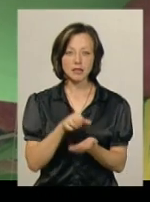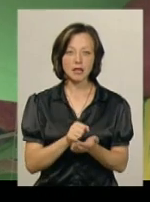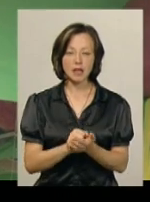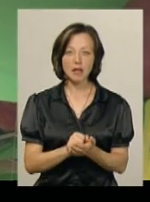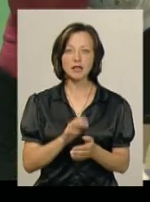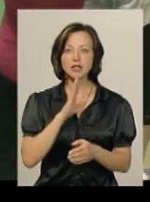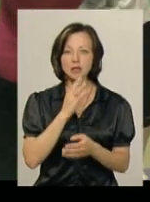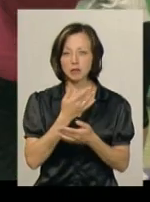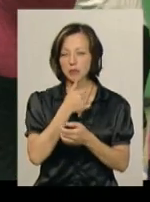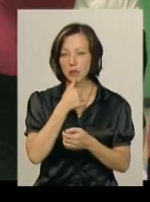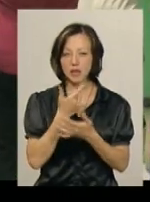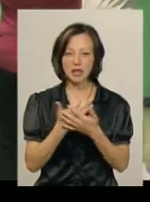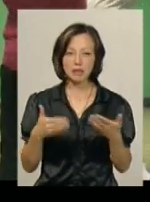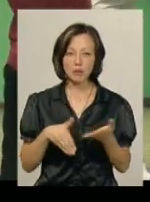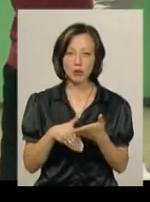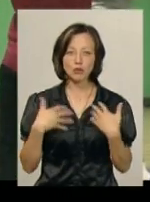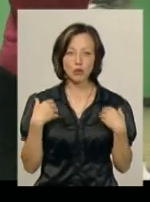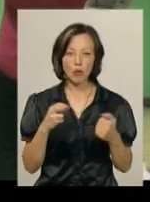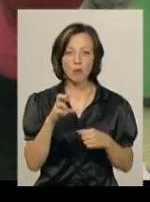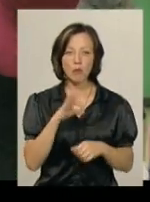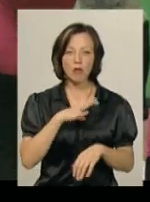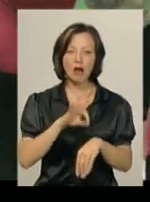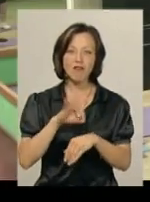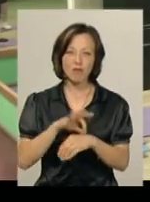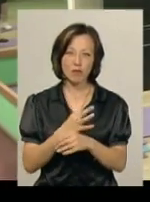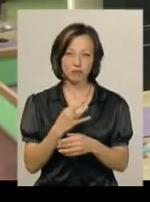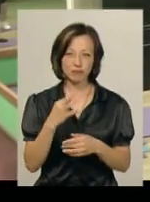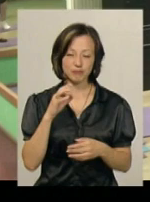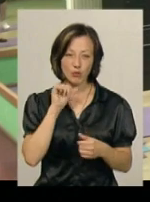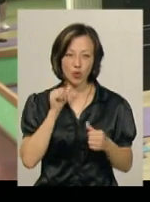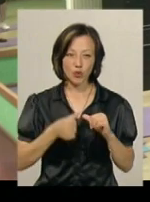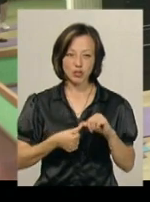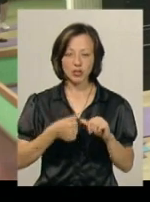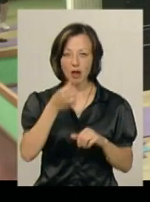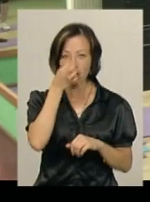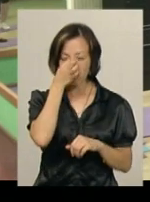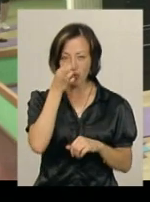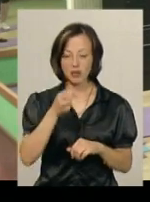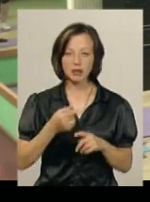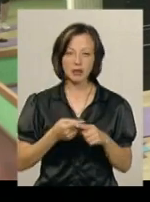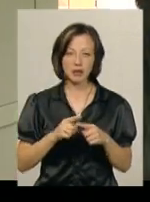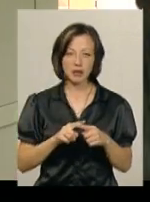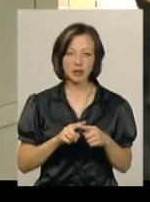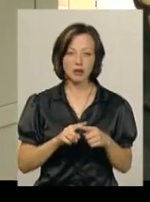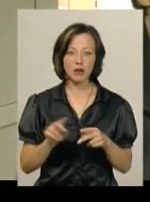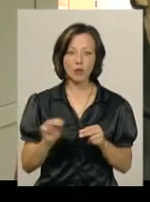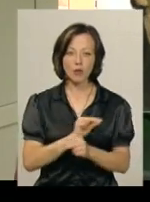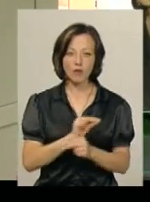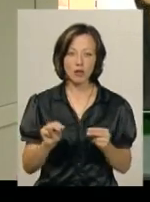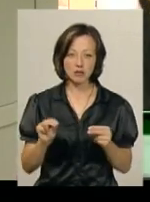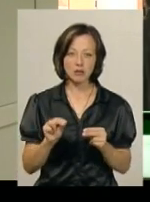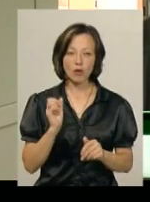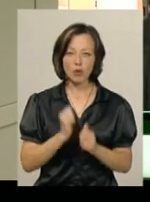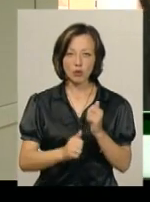жінка пробувала різні методики оздоровлення, бо, каже, була хворобливою. Хронічний гейморід, я лікувалася